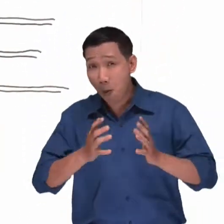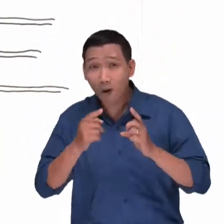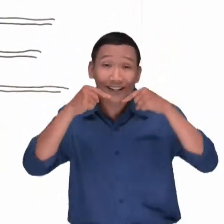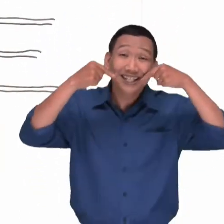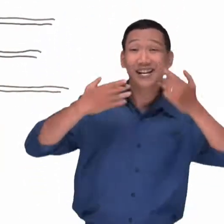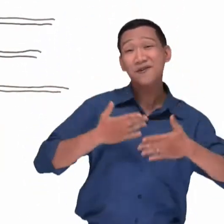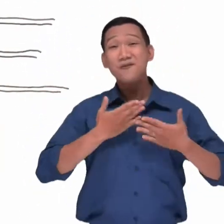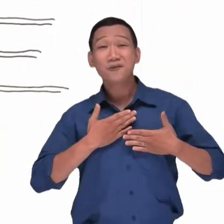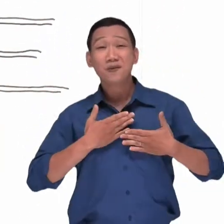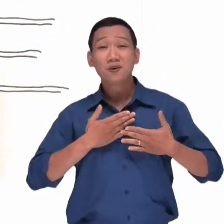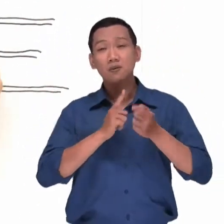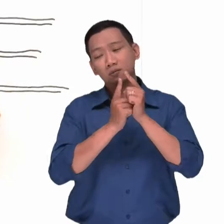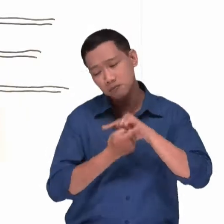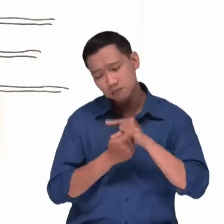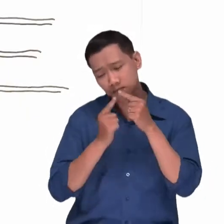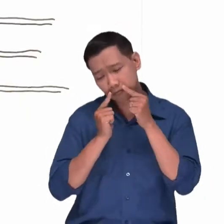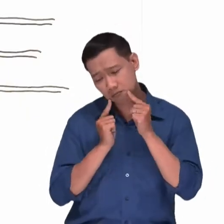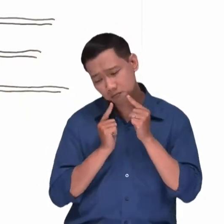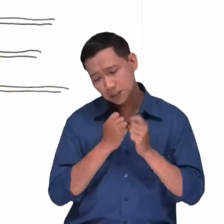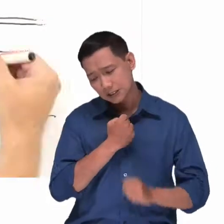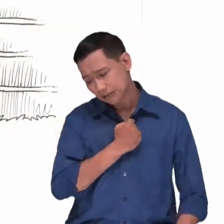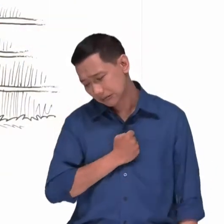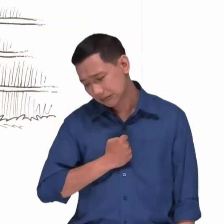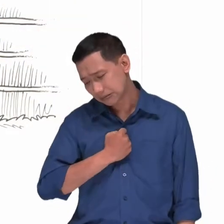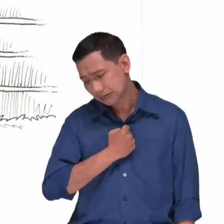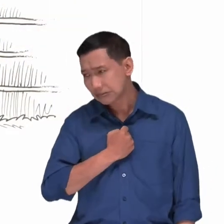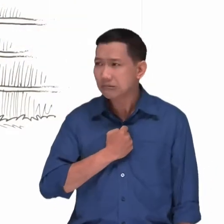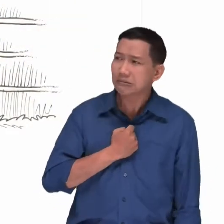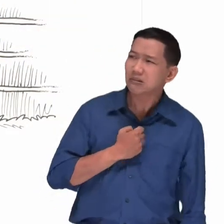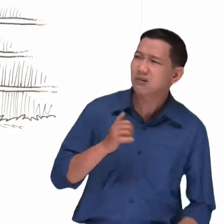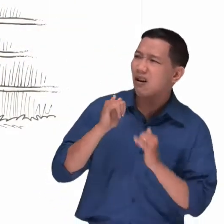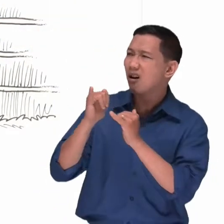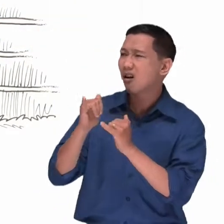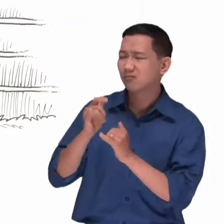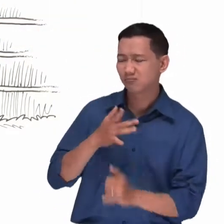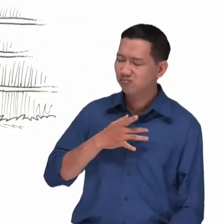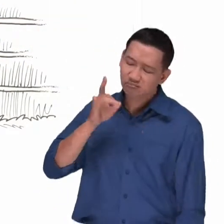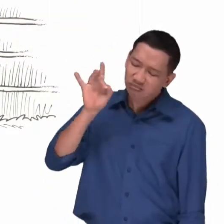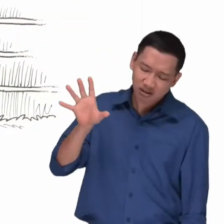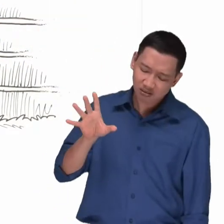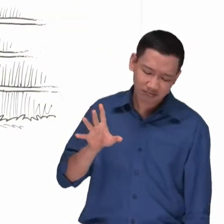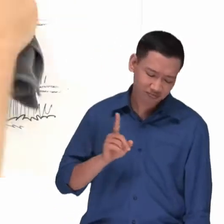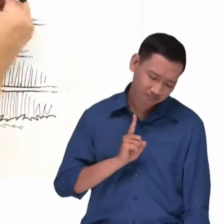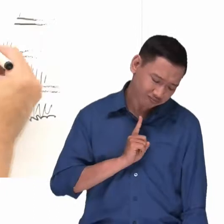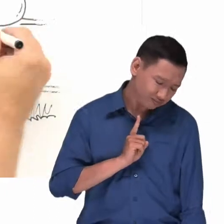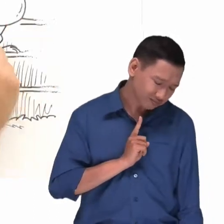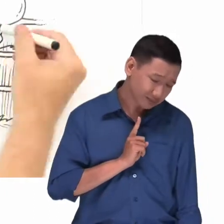Nỗi buồn có thể khiến bạn không còn là chính mình Không còn muốn làm những điều mình thích